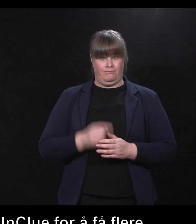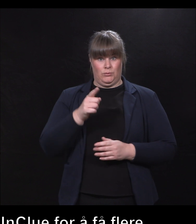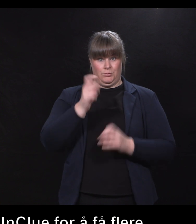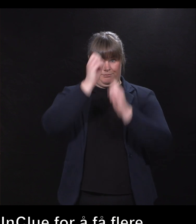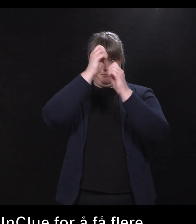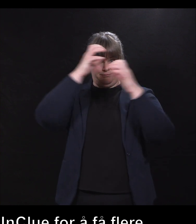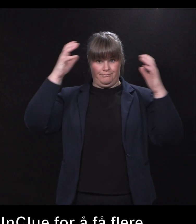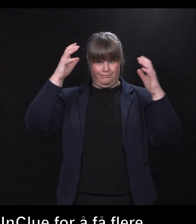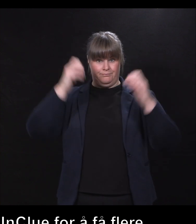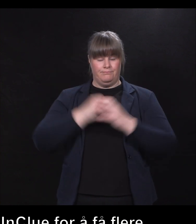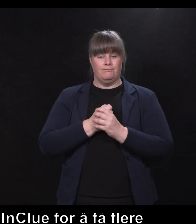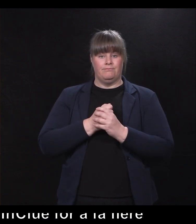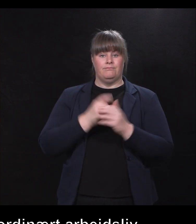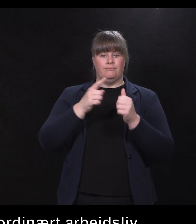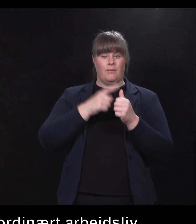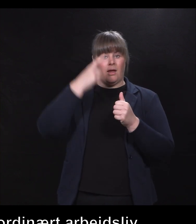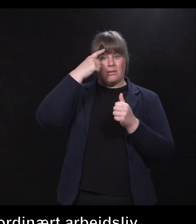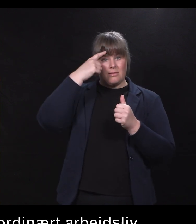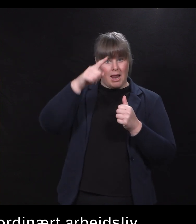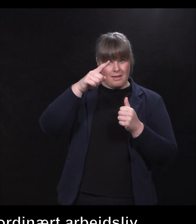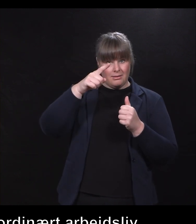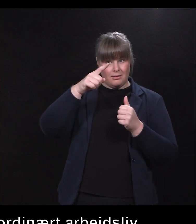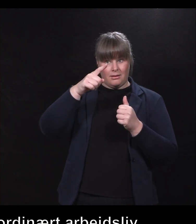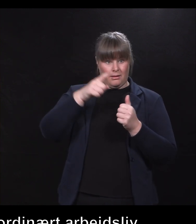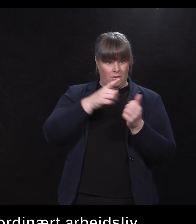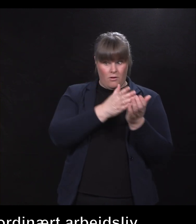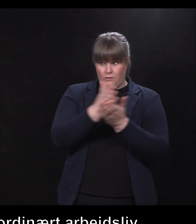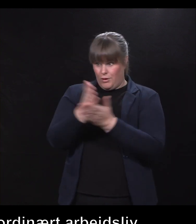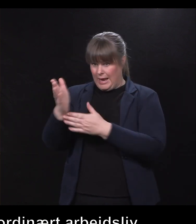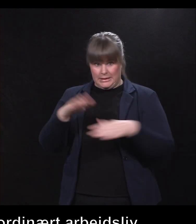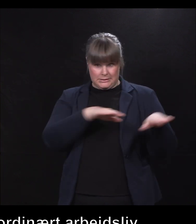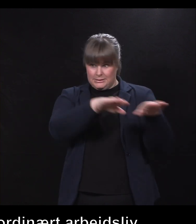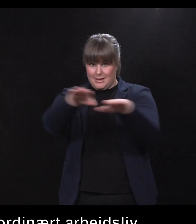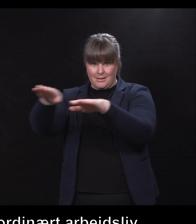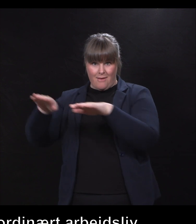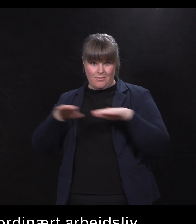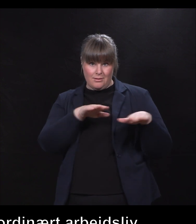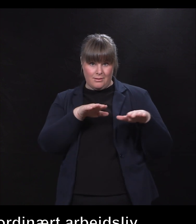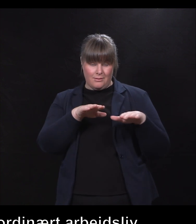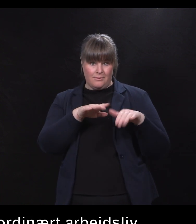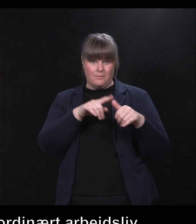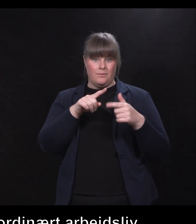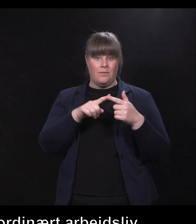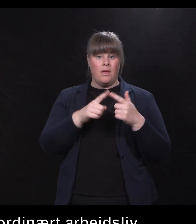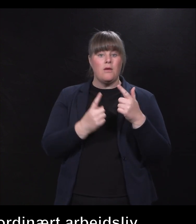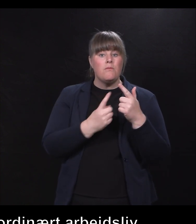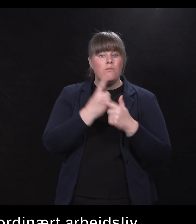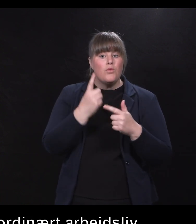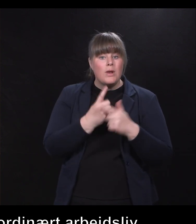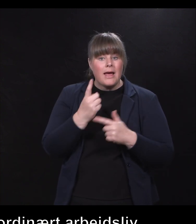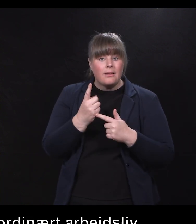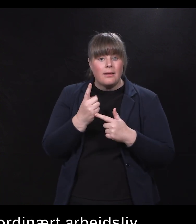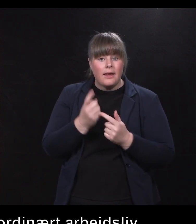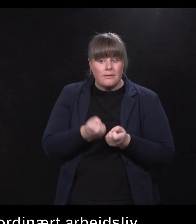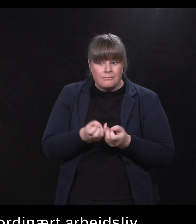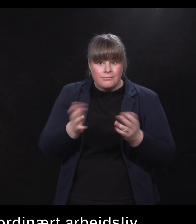Talent er likt fordelt i befolkningen. Mulighetene er ikke.